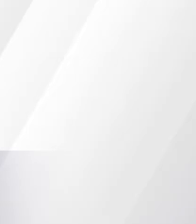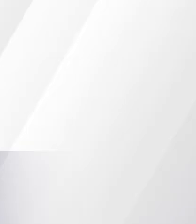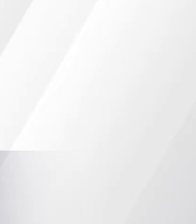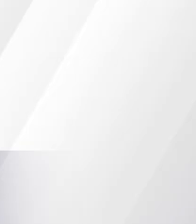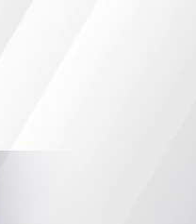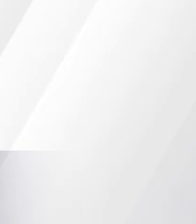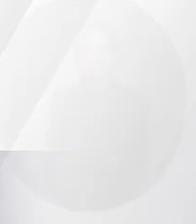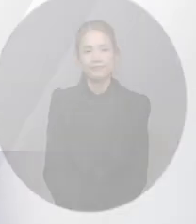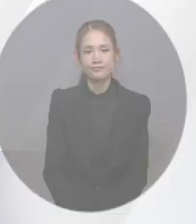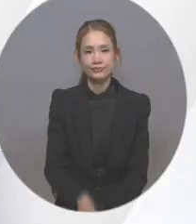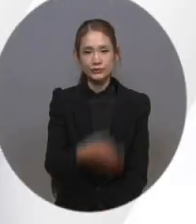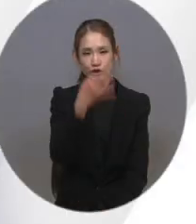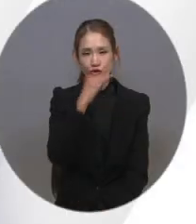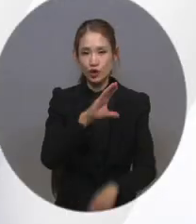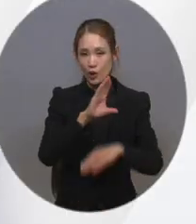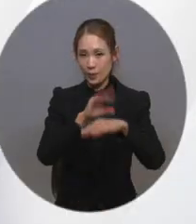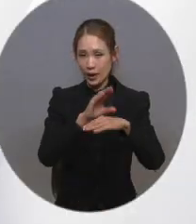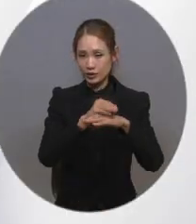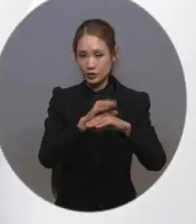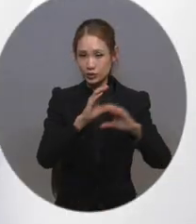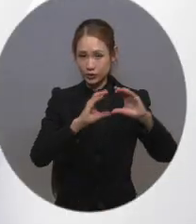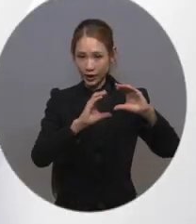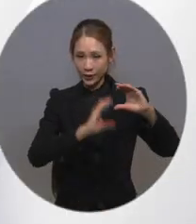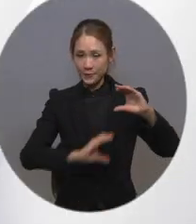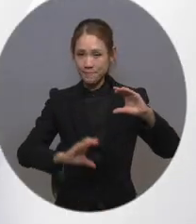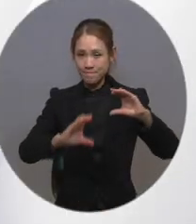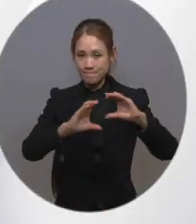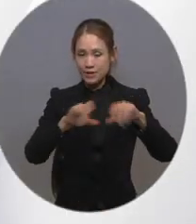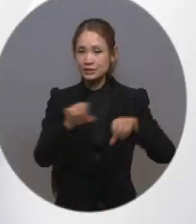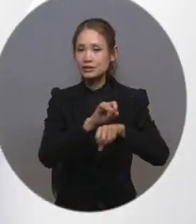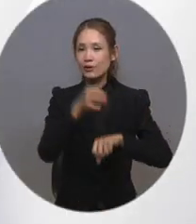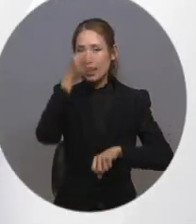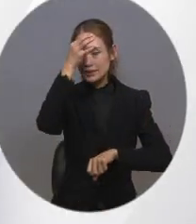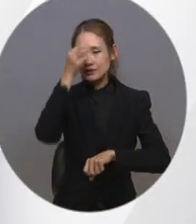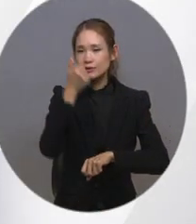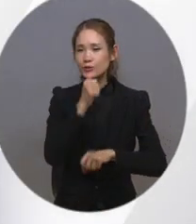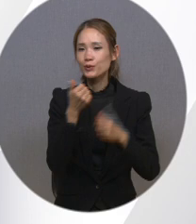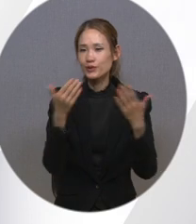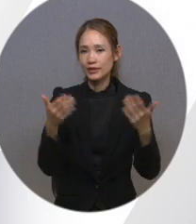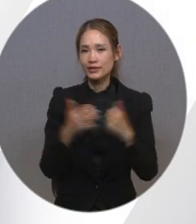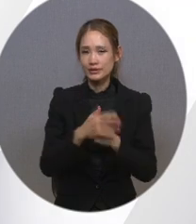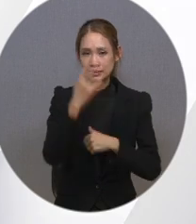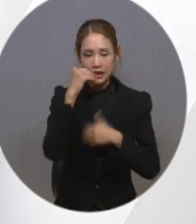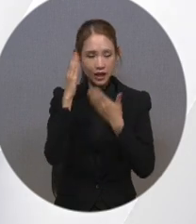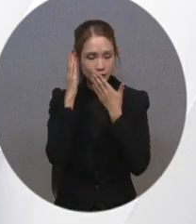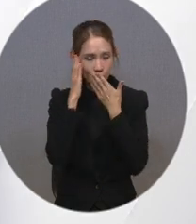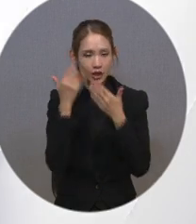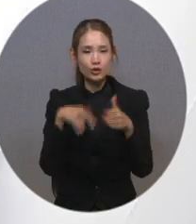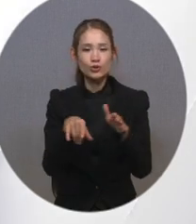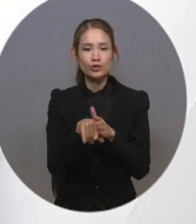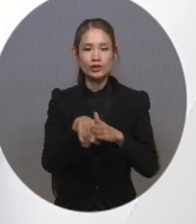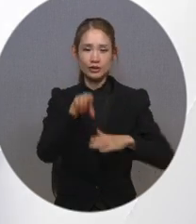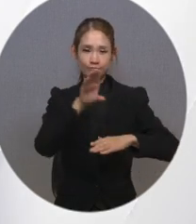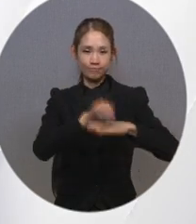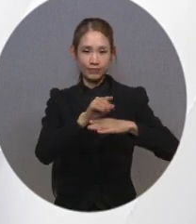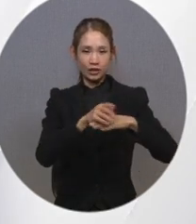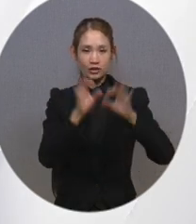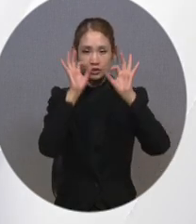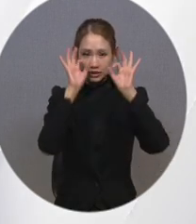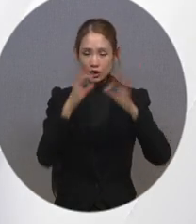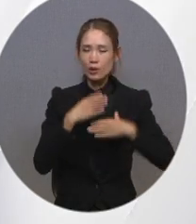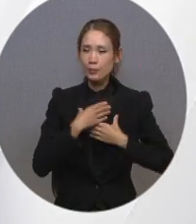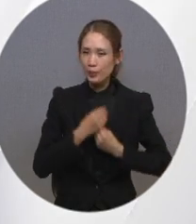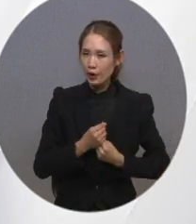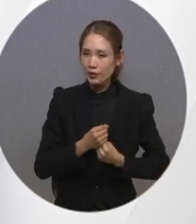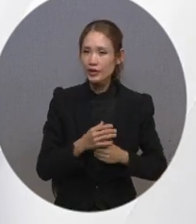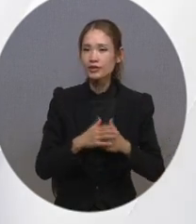유료방송 셋톱박스 특화 기능에 대해서 알아보겠습니다. 시각 청각장애인을 위한 방송 시청 편의 기능은